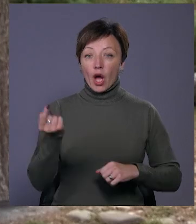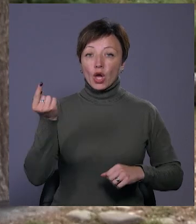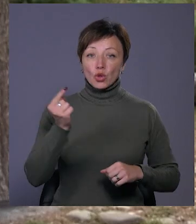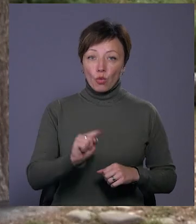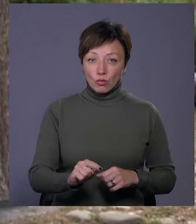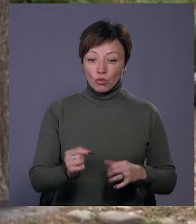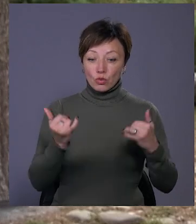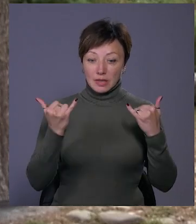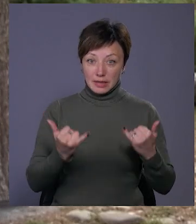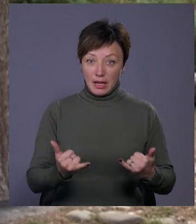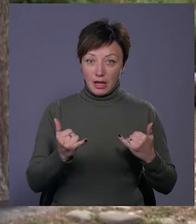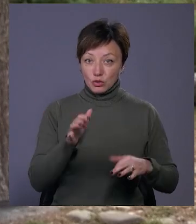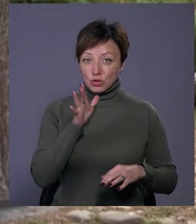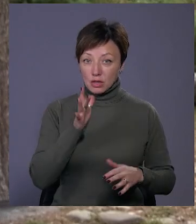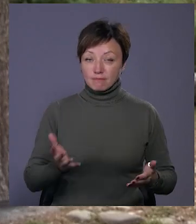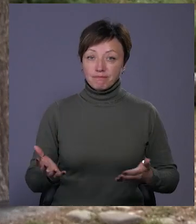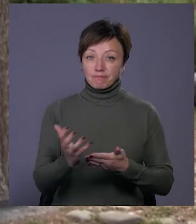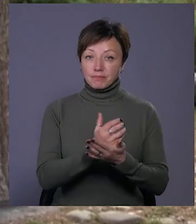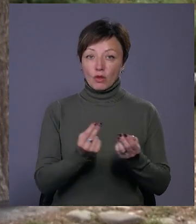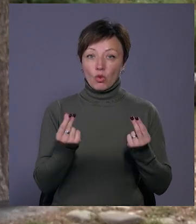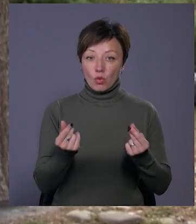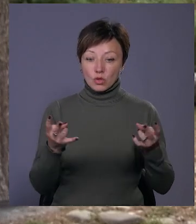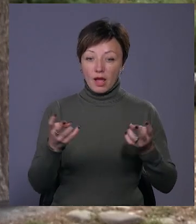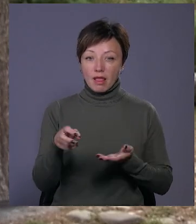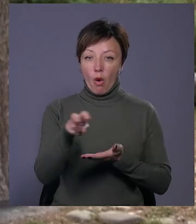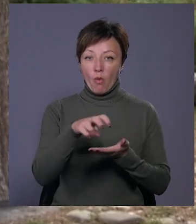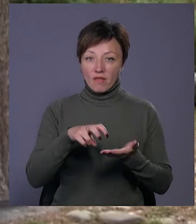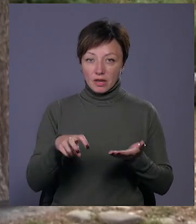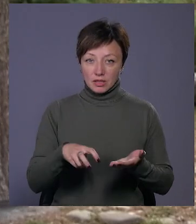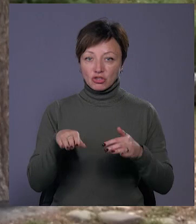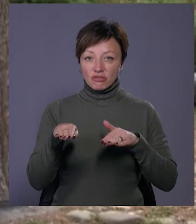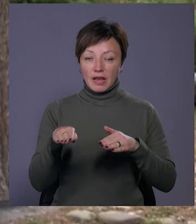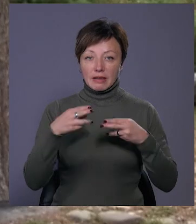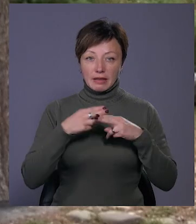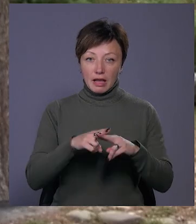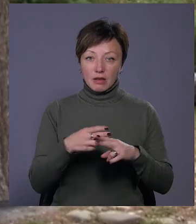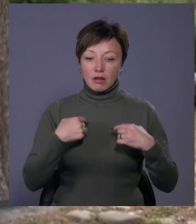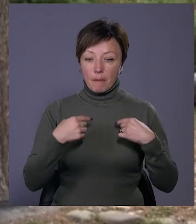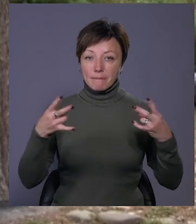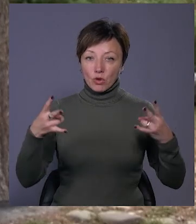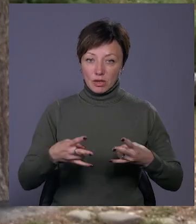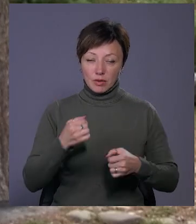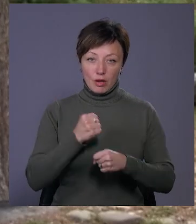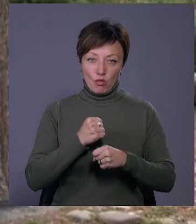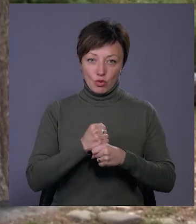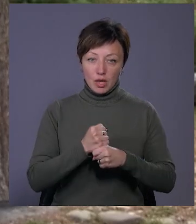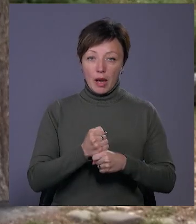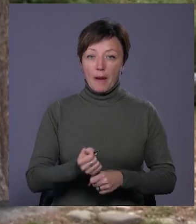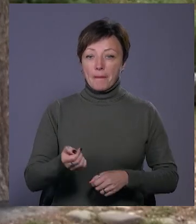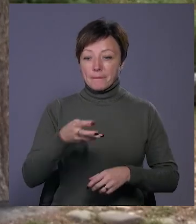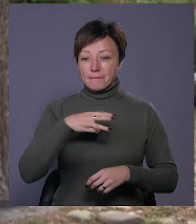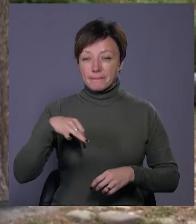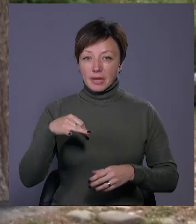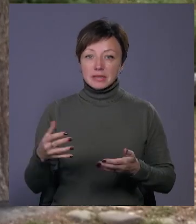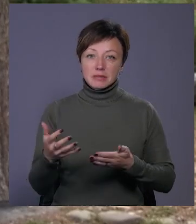в даний час збираємо гроші на оверлок. швейна техніка, яка нам потрібна для роботи. Тому що ми збираємо